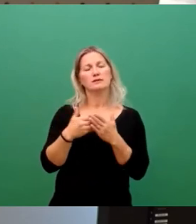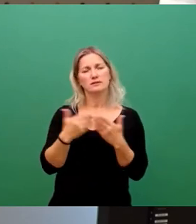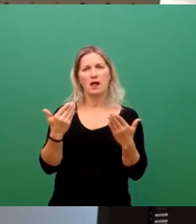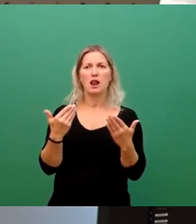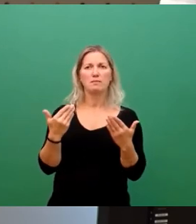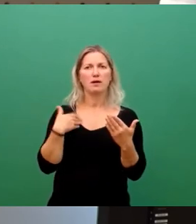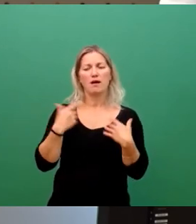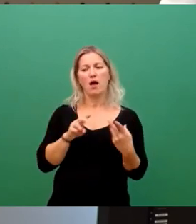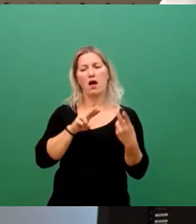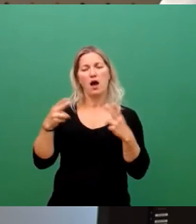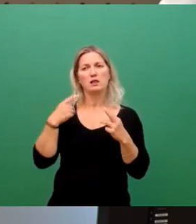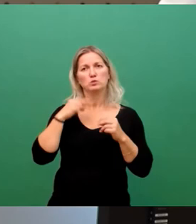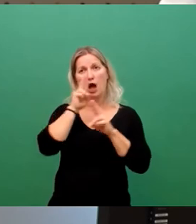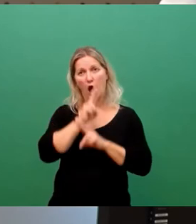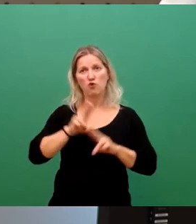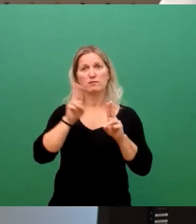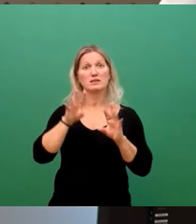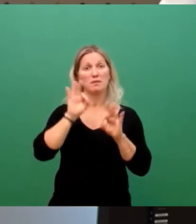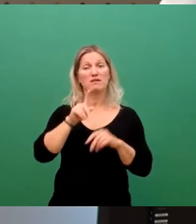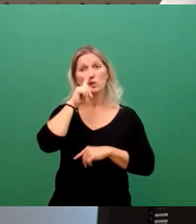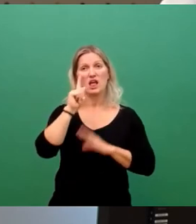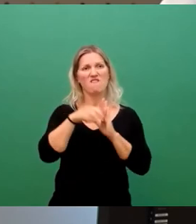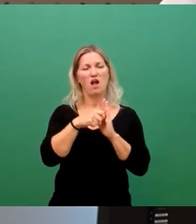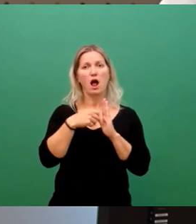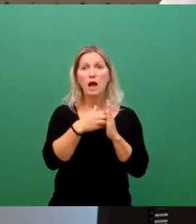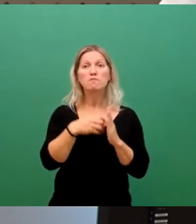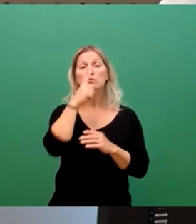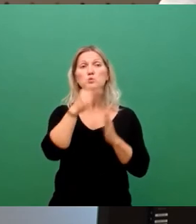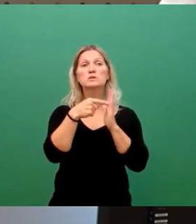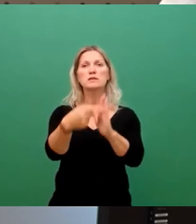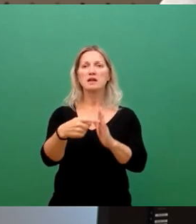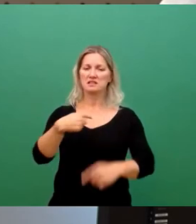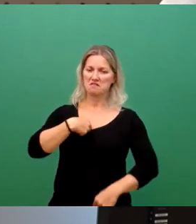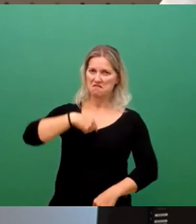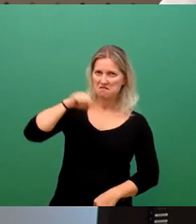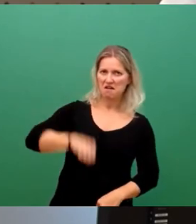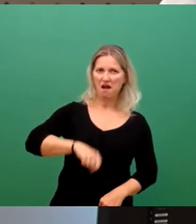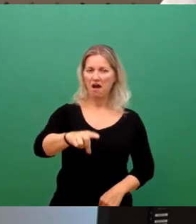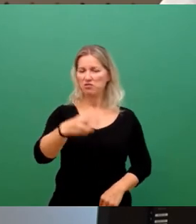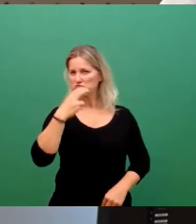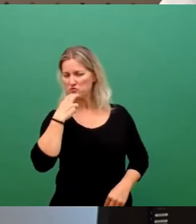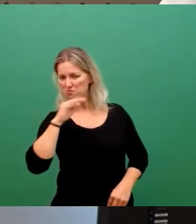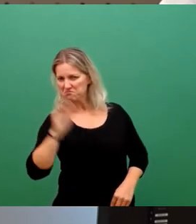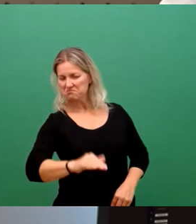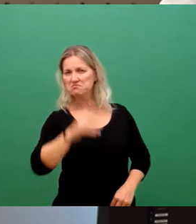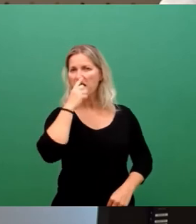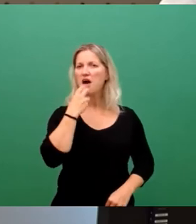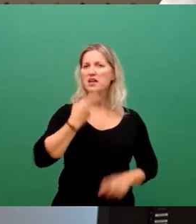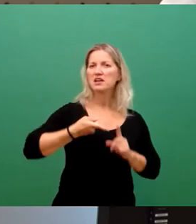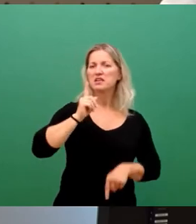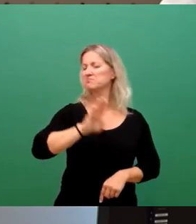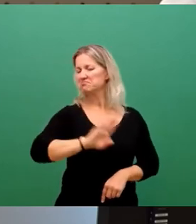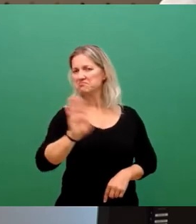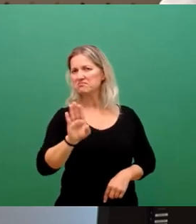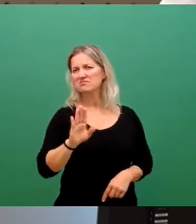sollten auch aufpassen, dass wir auch in Wahlkämpfen allesamt nicht suggerieren, dass diese Ebene hier auf diesen Bereich einen ganz, ganz, einen ganz großen Einfluss hätte. Also